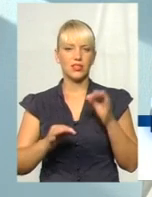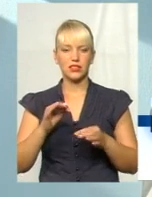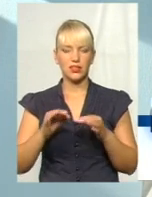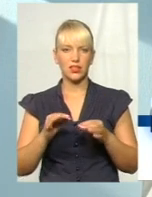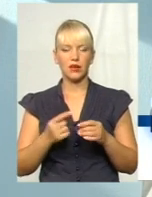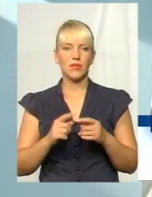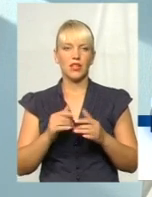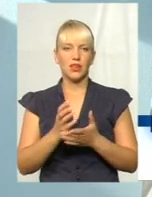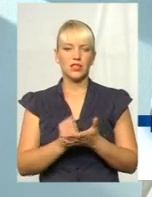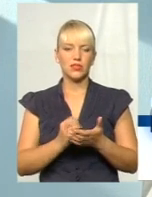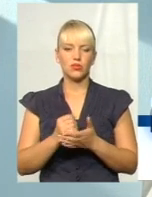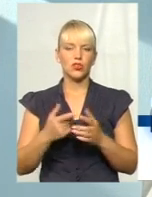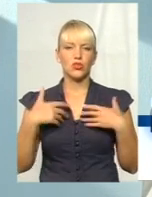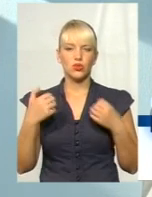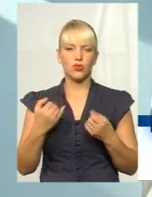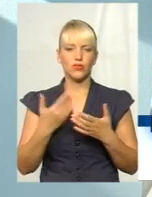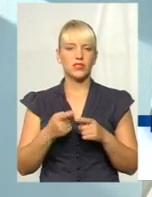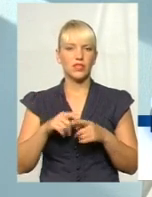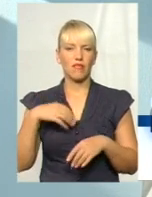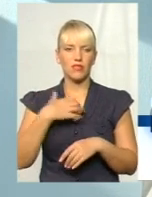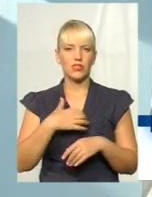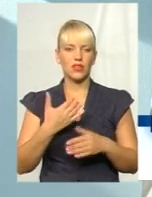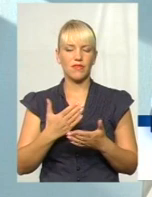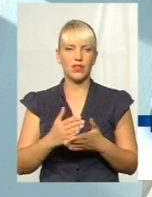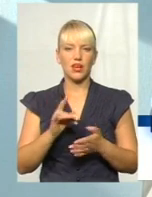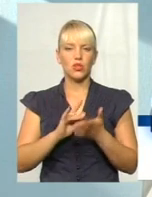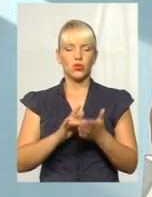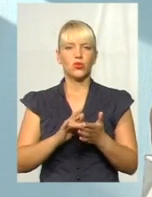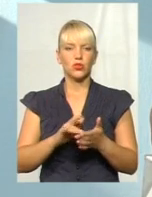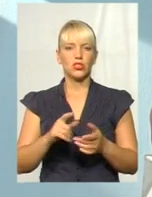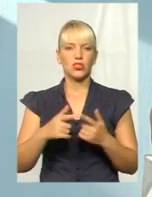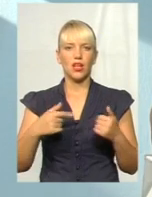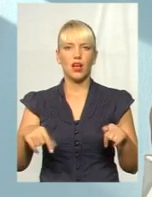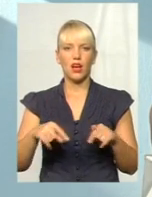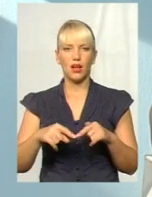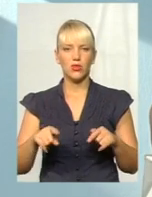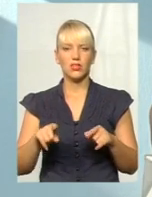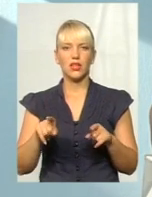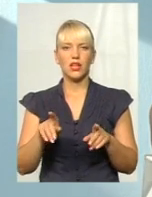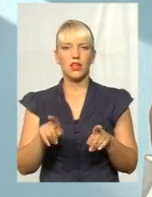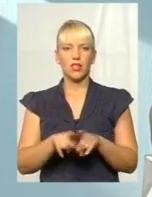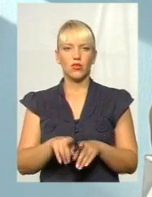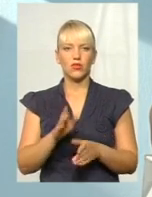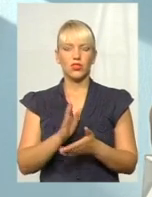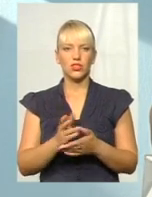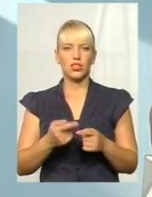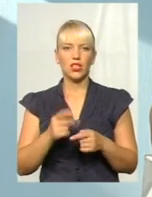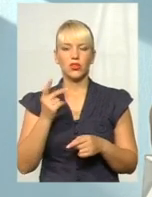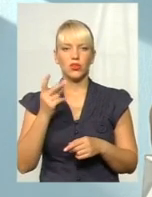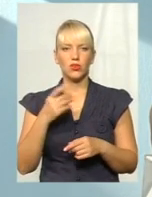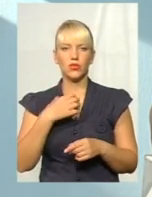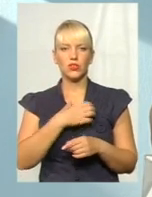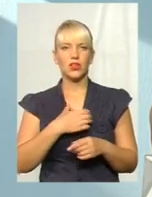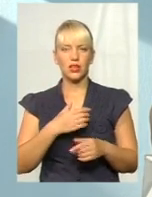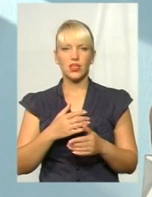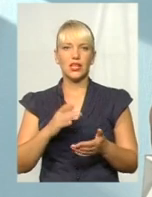розвиток будь-якого регіону, того туристична галузь також, як друга стратегічна ціль